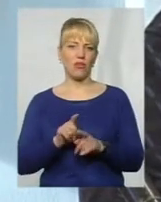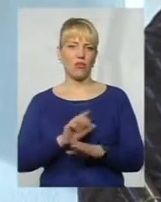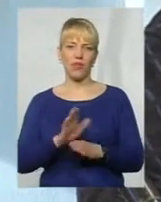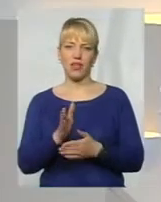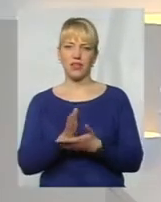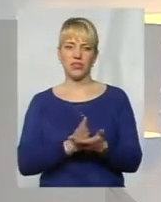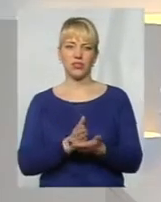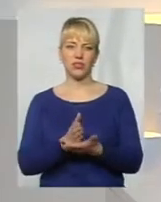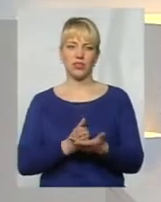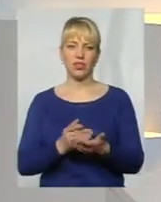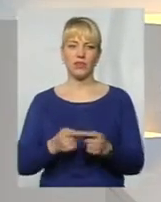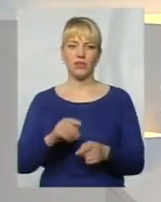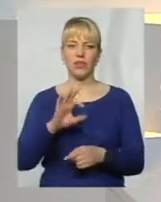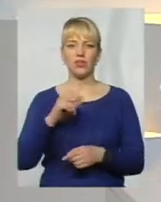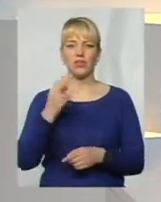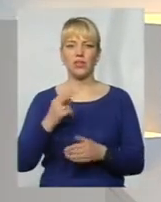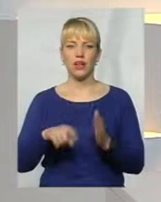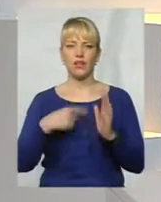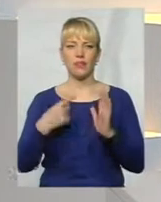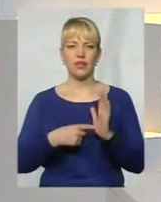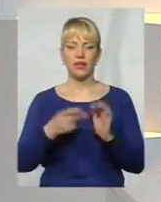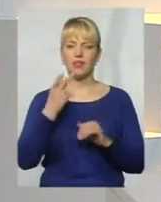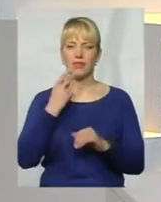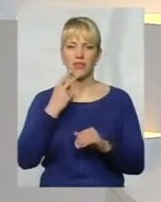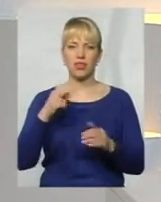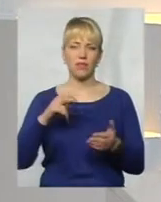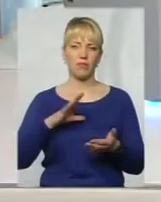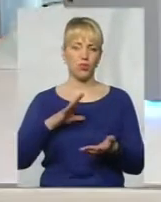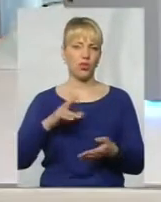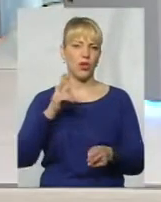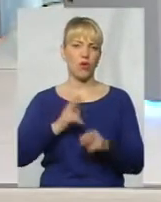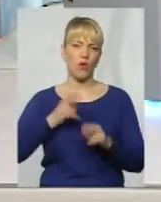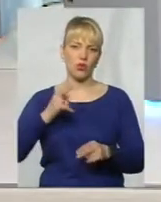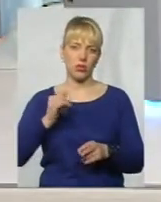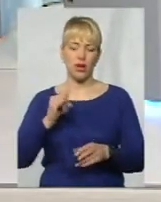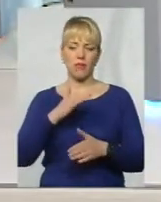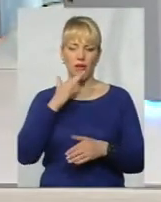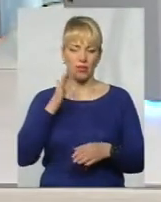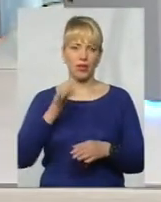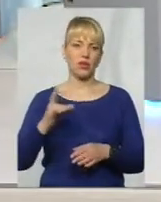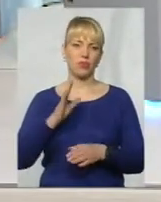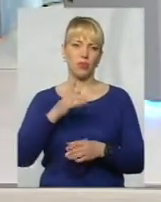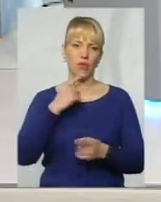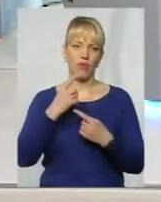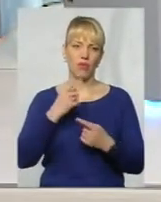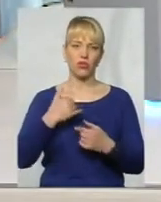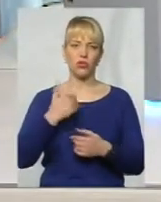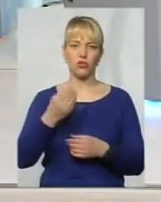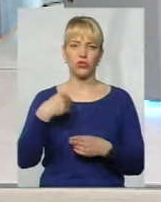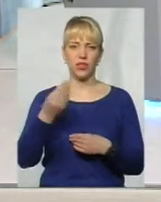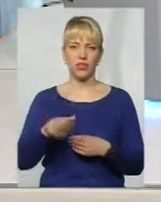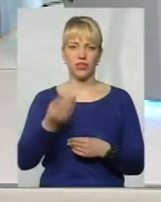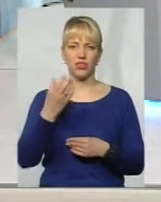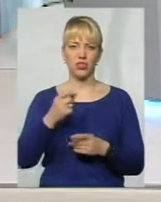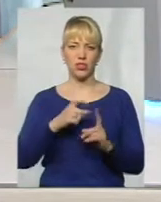Дякую, пане Володимир. Соціальні питання завжди стояли гострою, ми ще не один раз сьогодні їх піднімемо. А зараз хочу додати слово ще